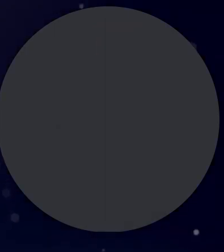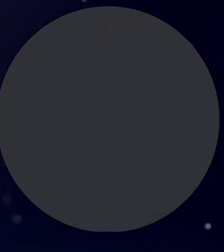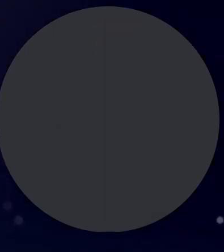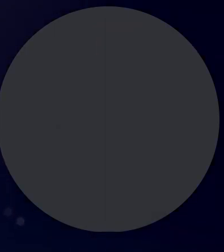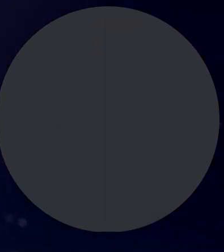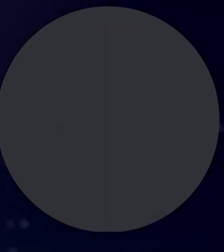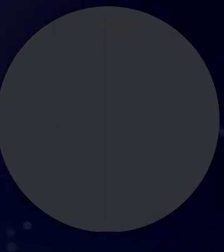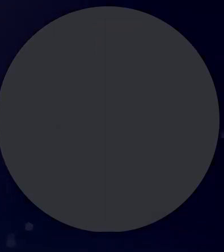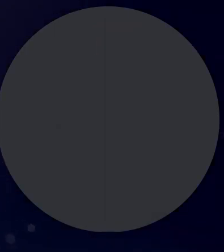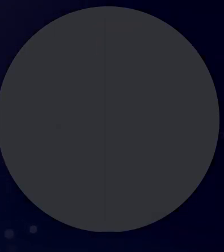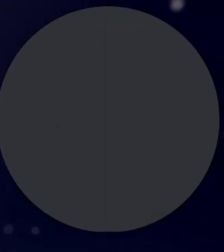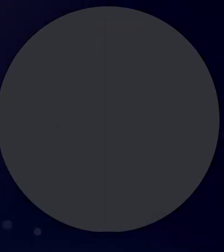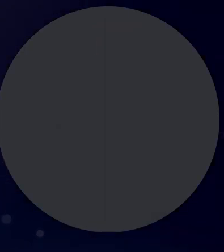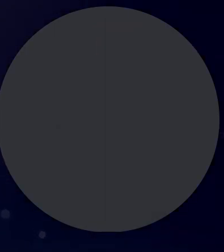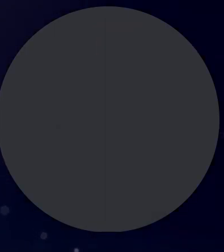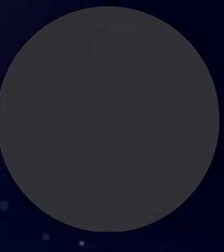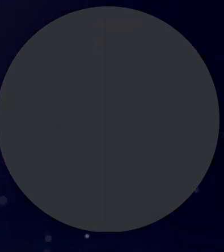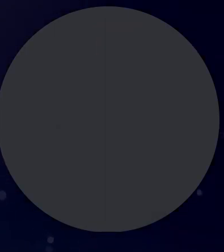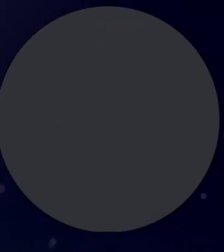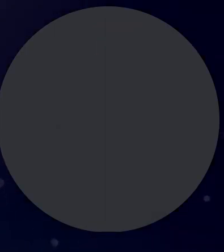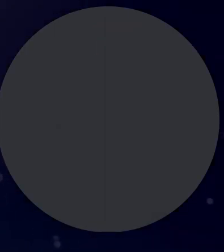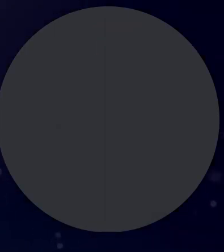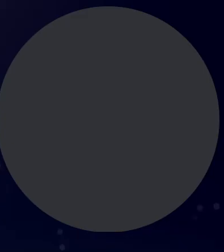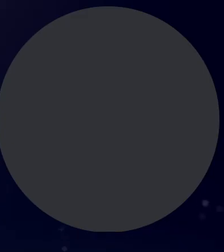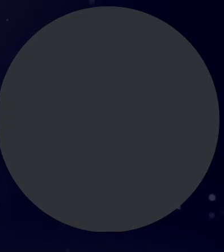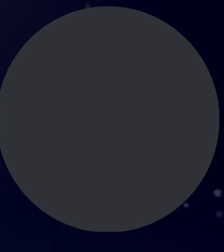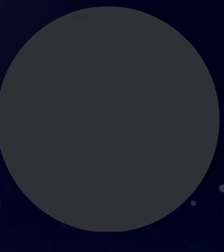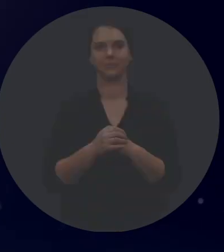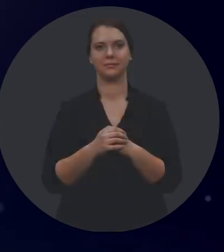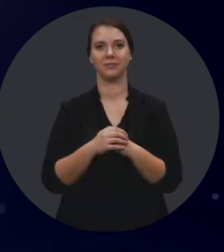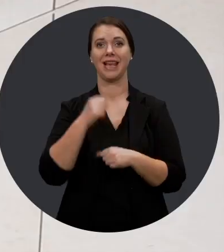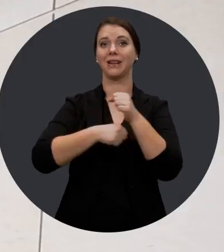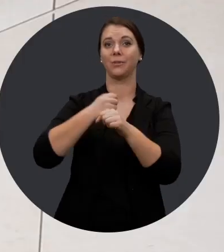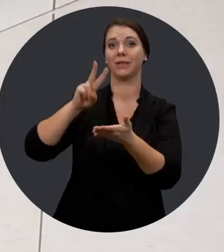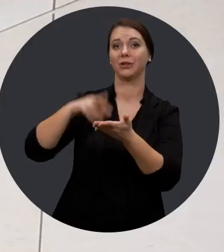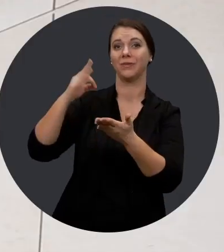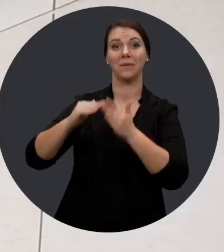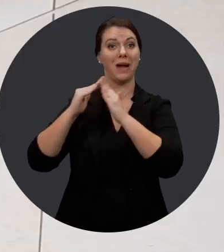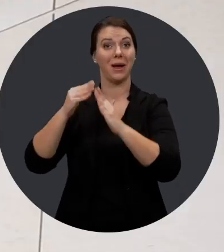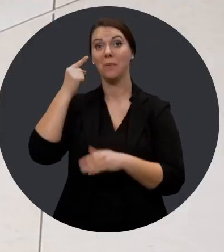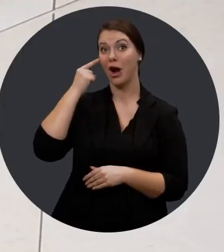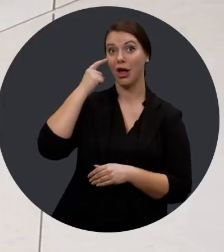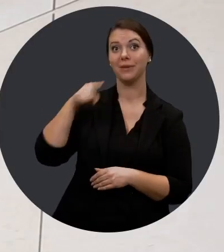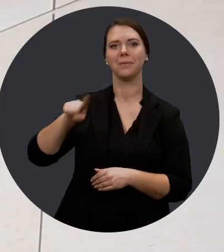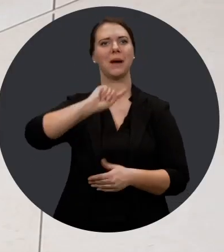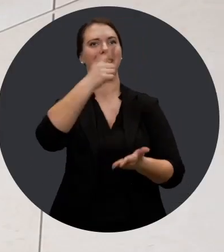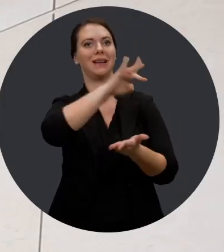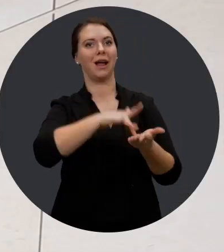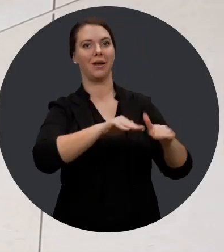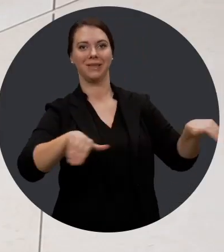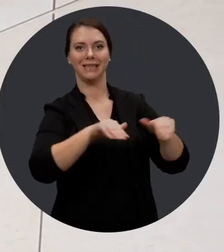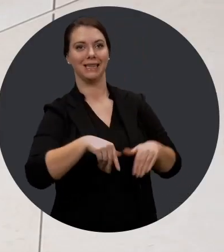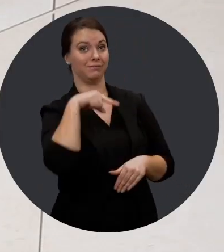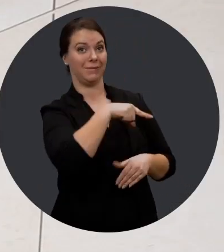municipalités, MRC et autres communautés Ville de Belleuil En 2019, la ville de Belleuil